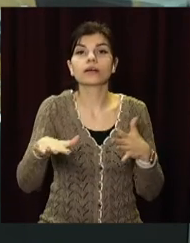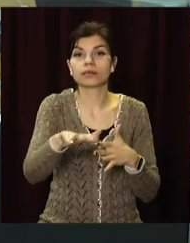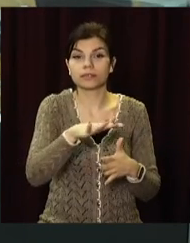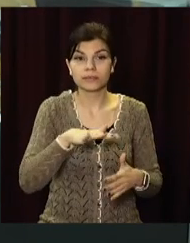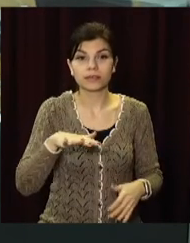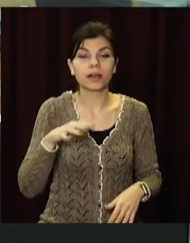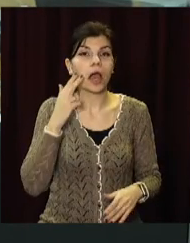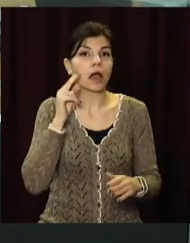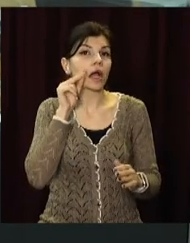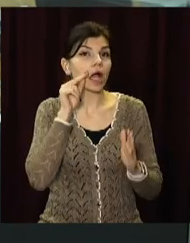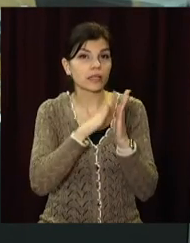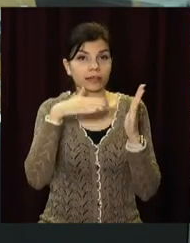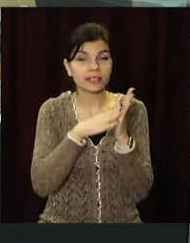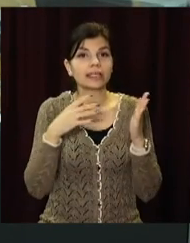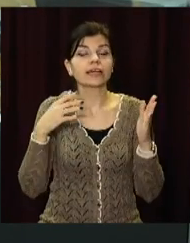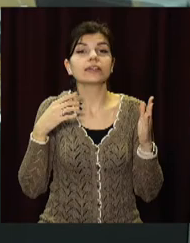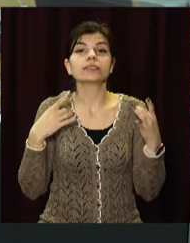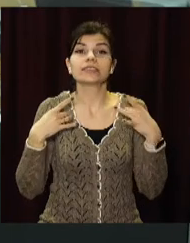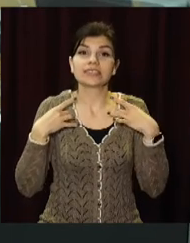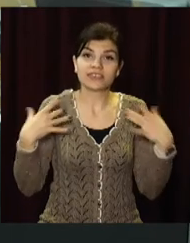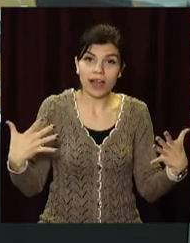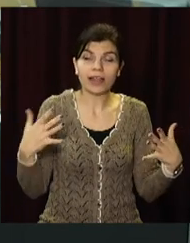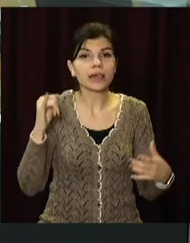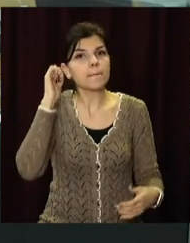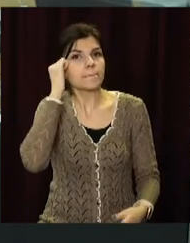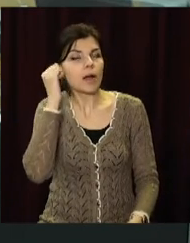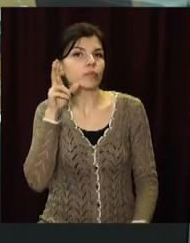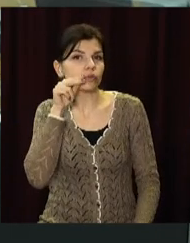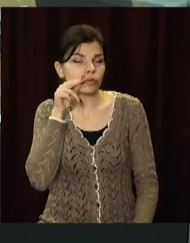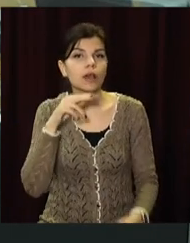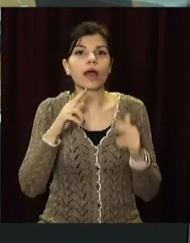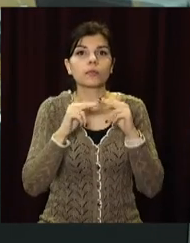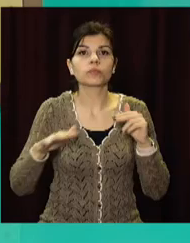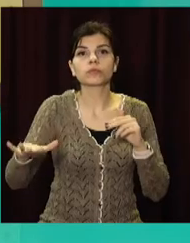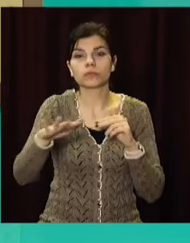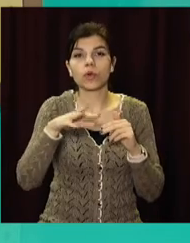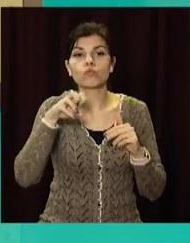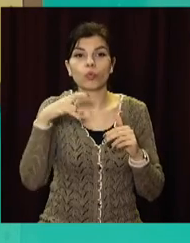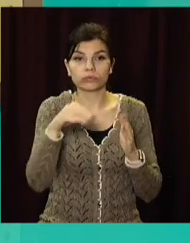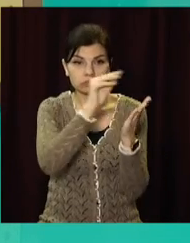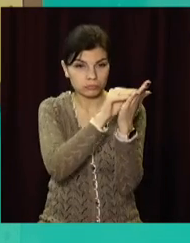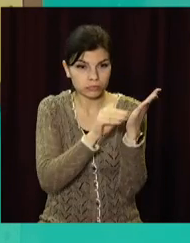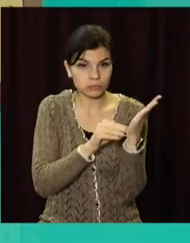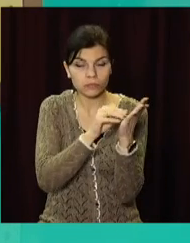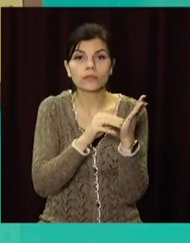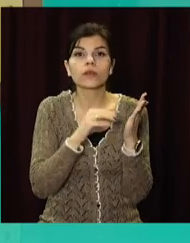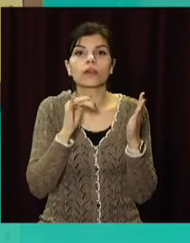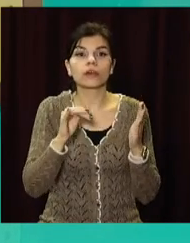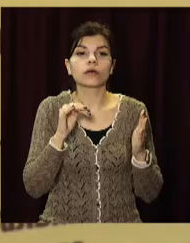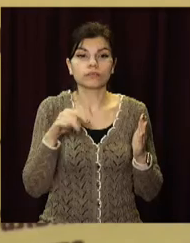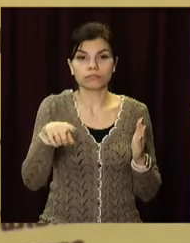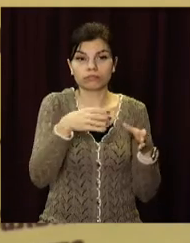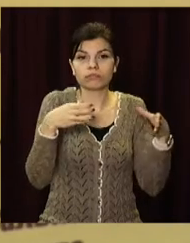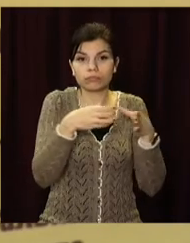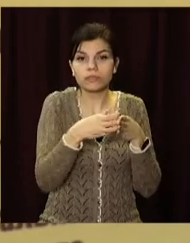інтерактивний календар свят та пам'ятних дат. Розробили його працівники Дніпровського музею пам'яті єврейського народу та Голокосту в Україні.